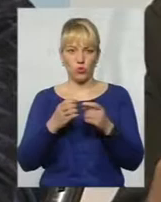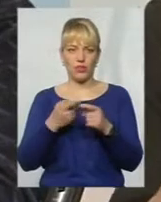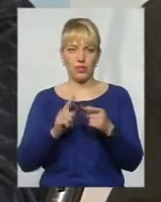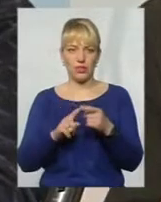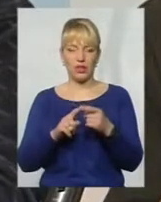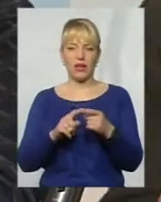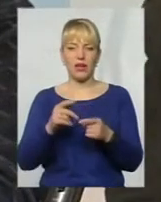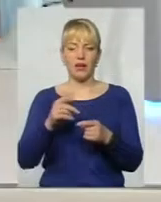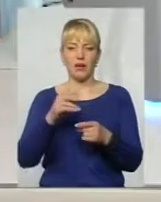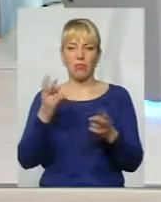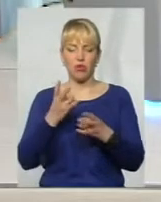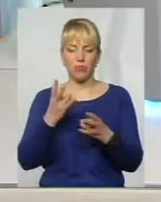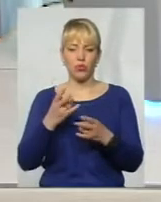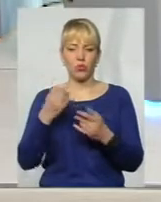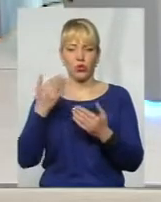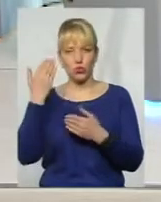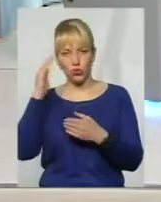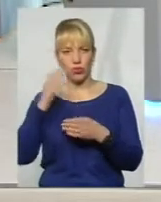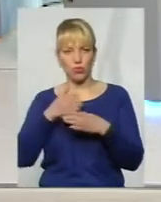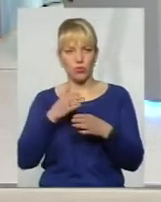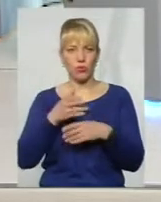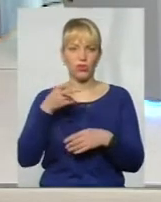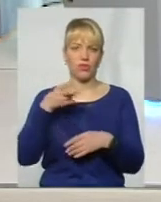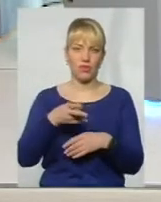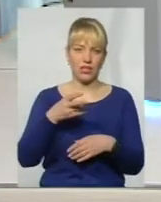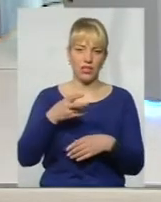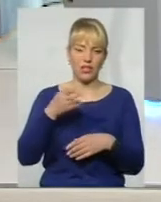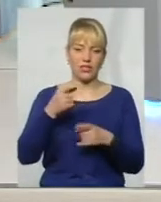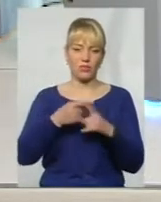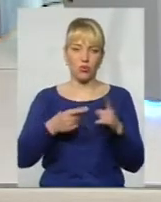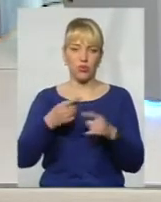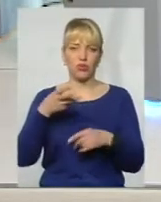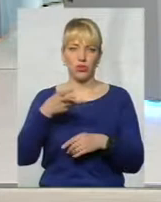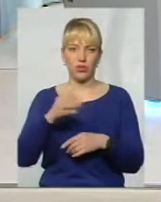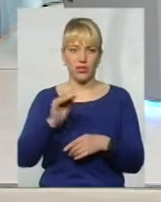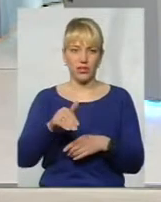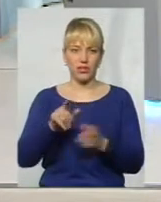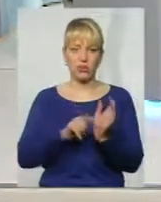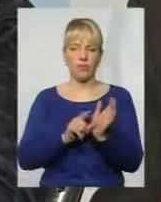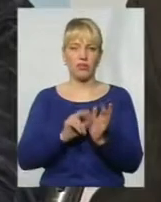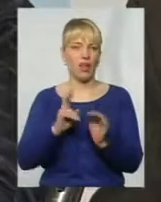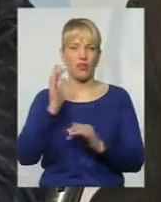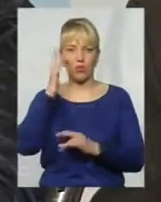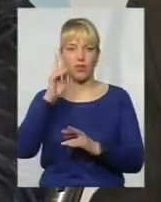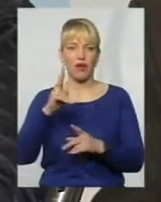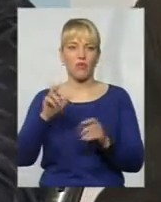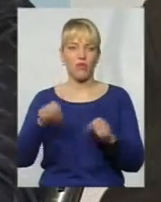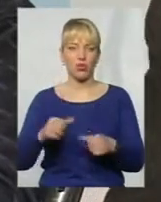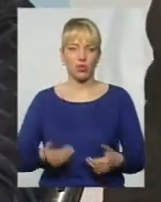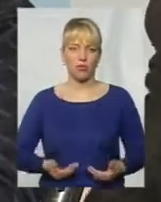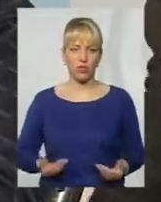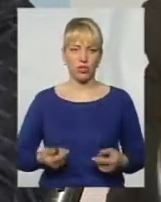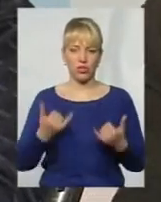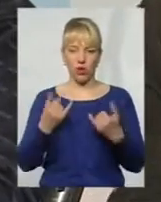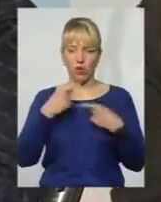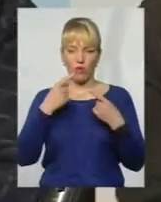потребує сторонньої допомоги, получає 2,5-3 тисячі пенсії, то я собі не виявляю, як це можна прожити. І сьогодні говорити